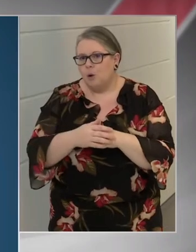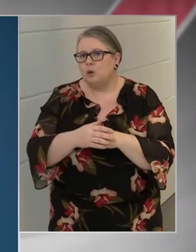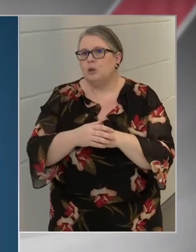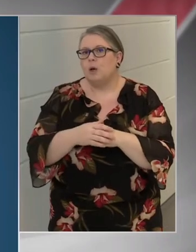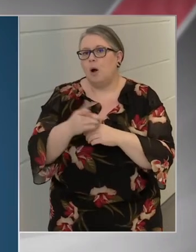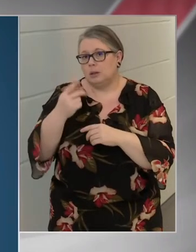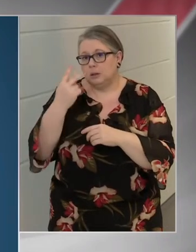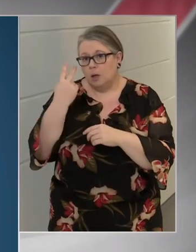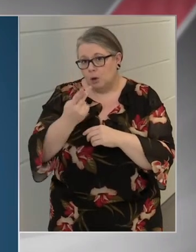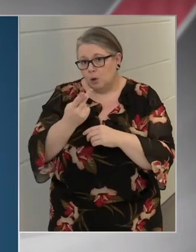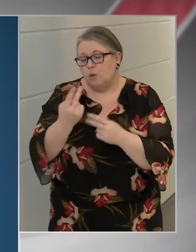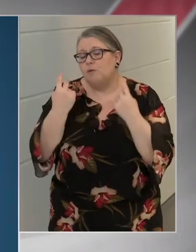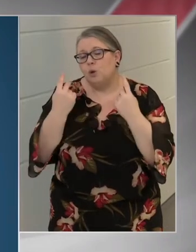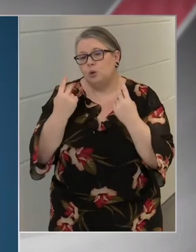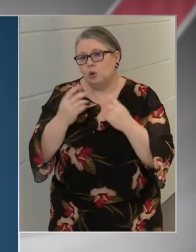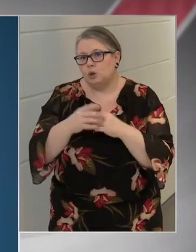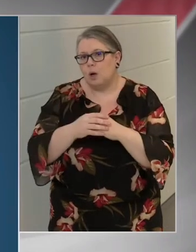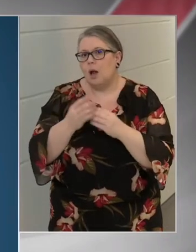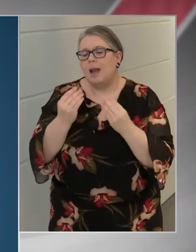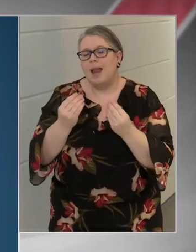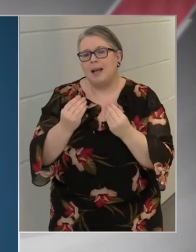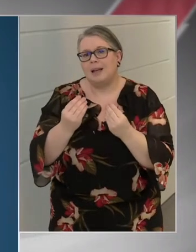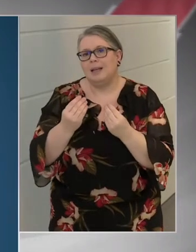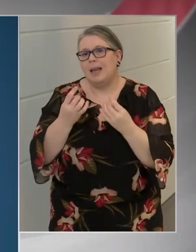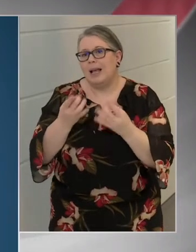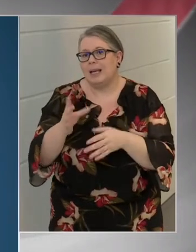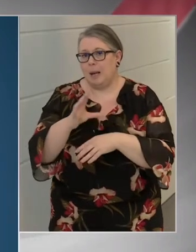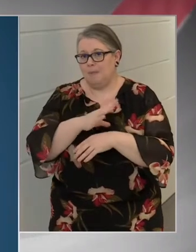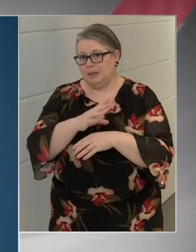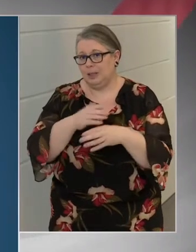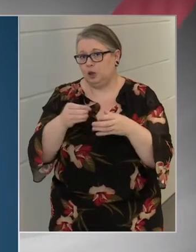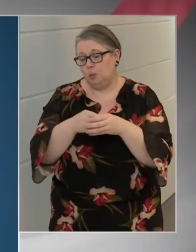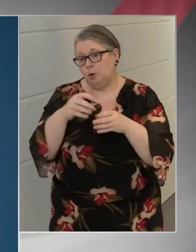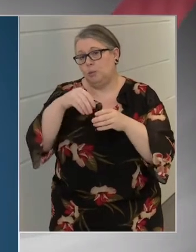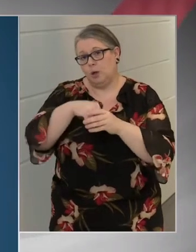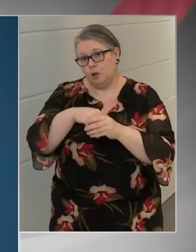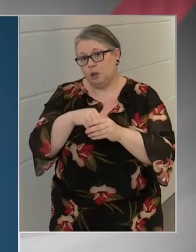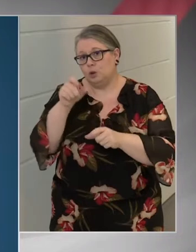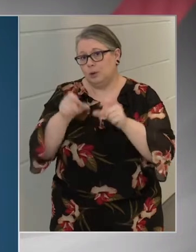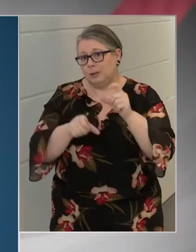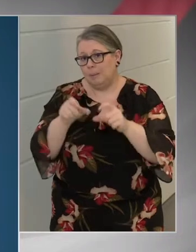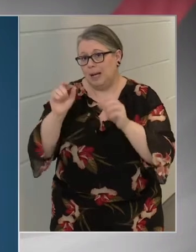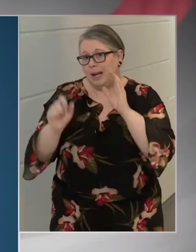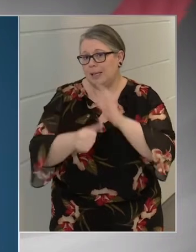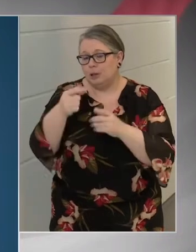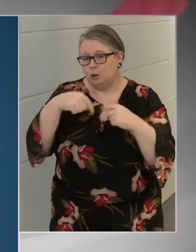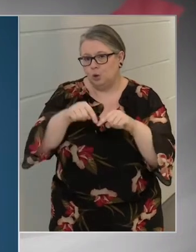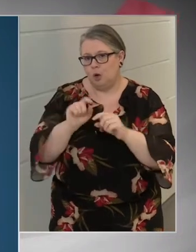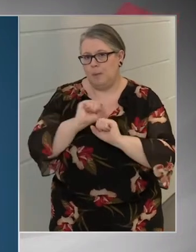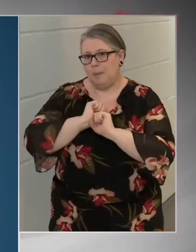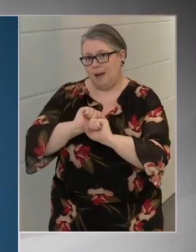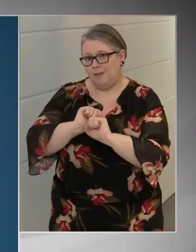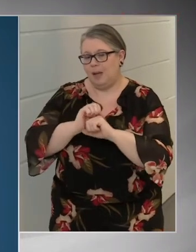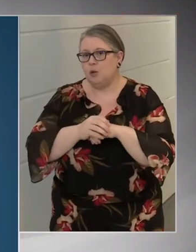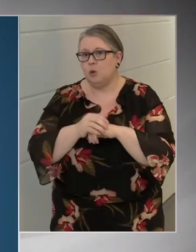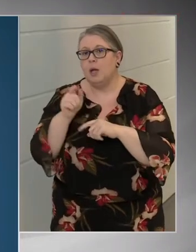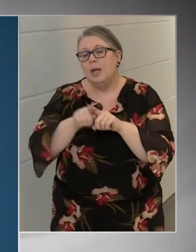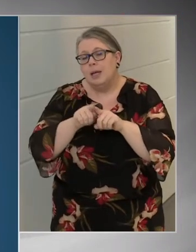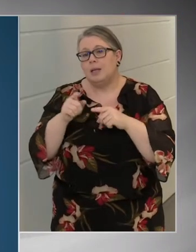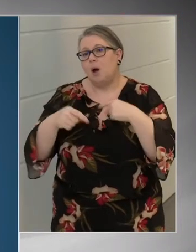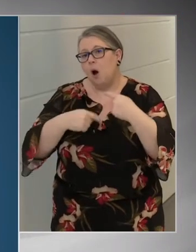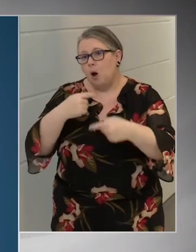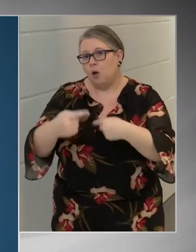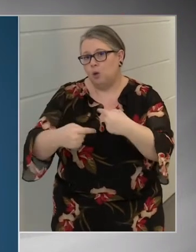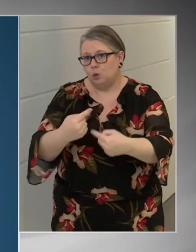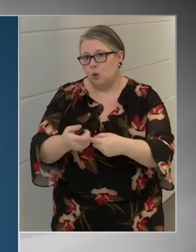tartjuk szem előtt, hogy a legesendőbbeket védjük meg legelső körben, és így haladunk